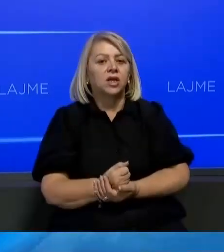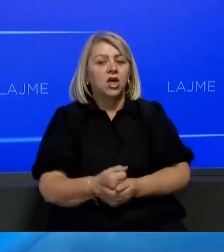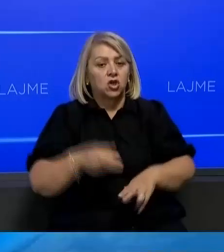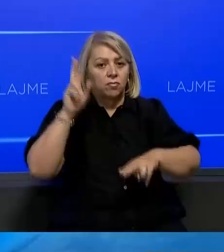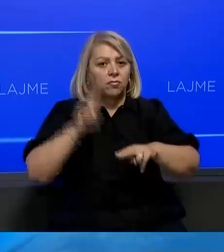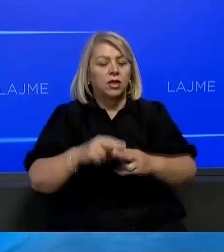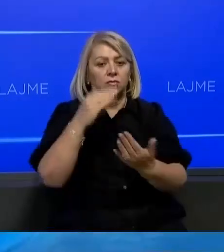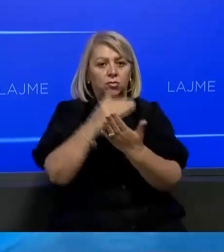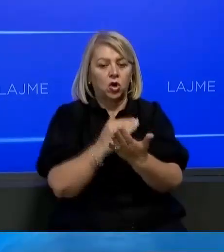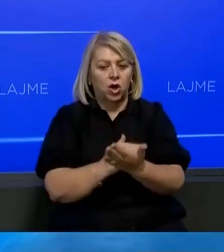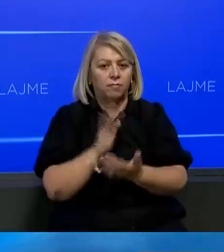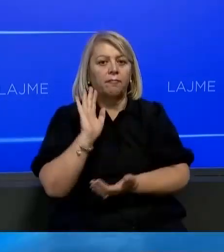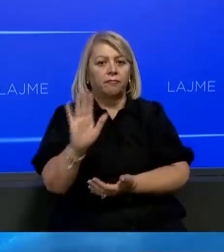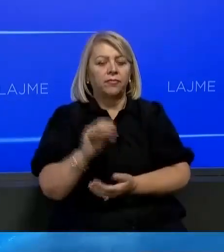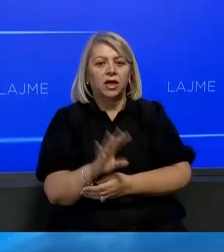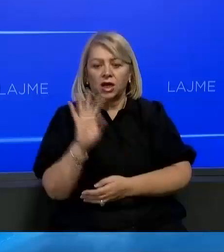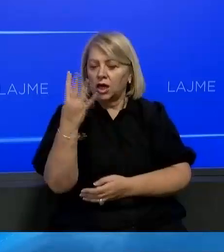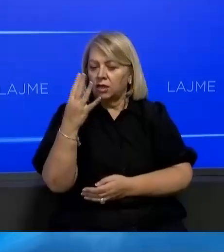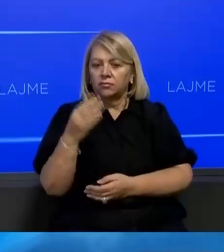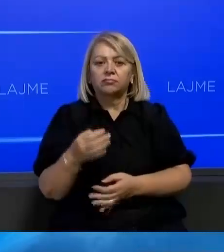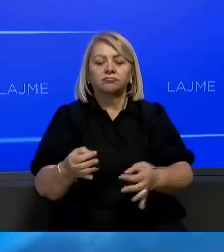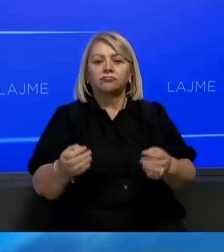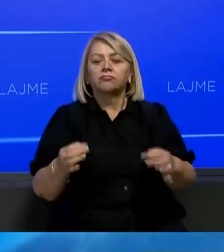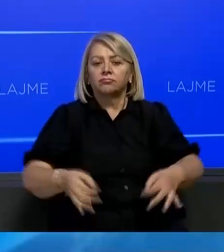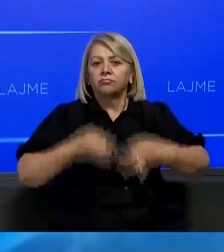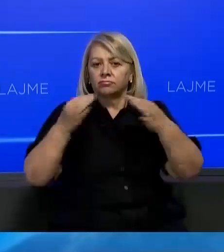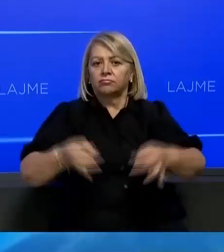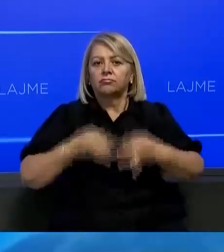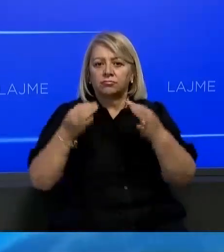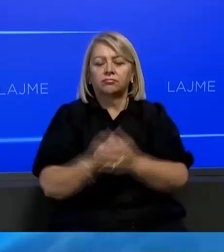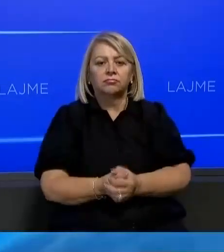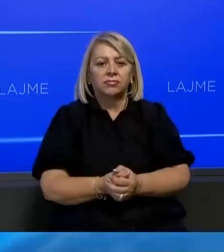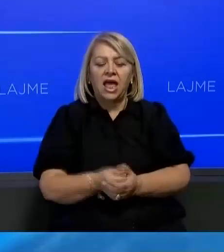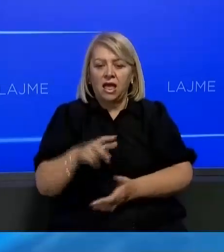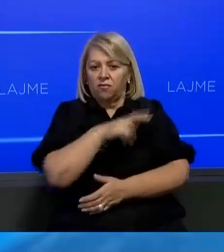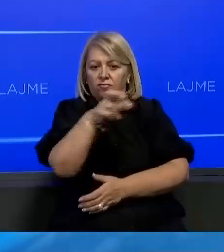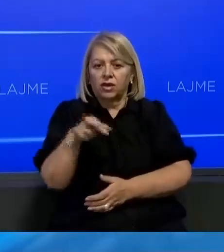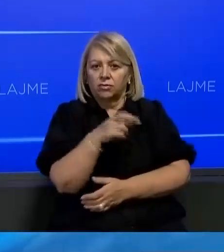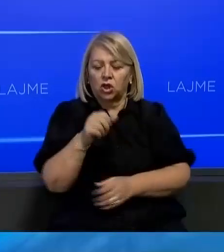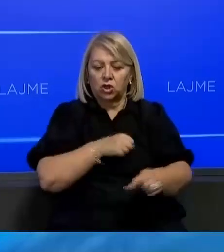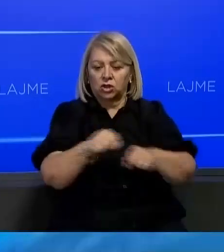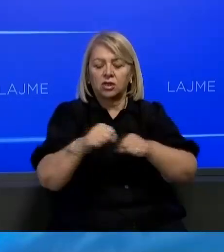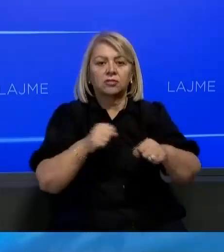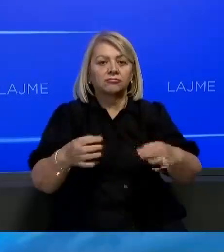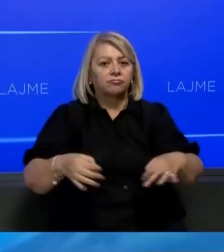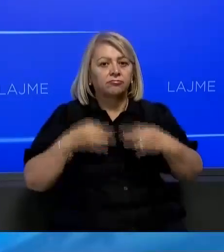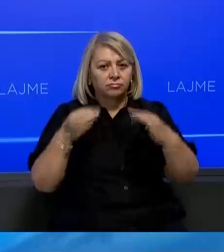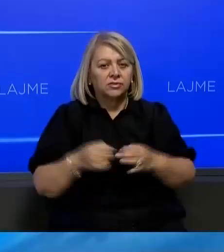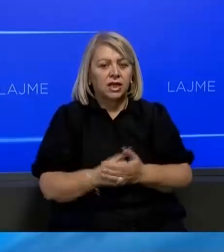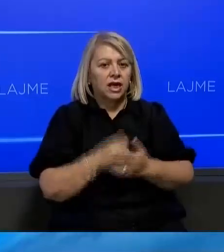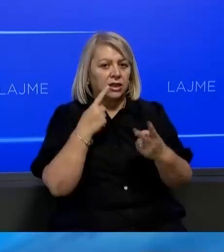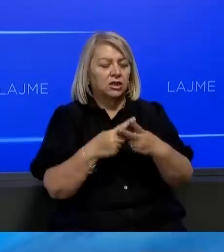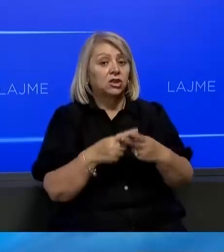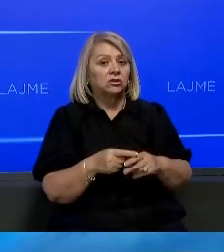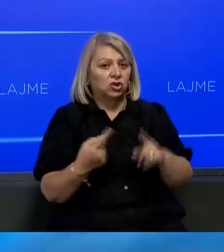programi plot edicionit të 14 të Manifestës Bienales Nomade Evropiane. Drejtoresha e Manifestës Hedvig